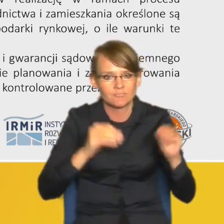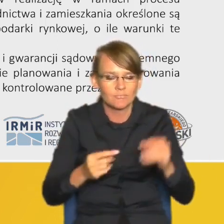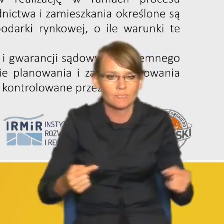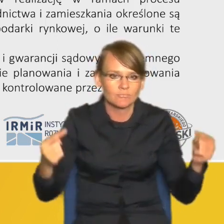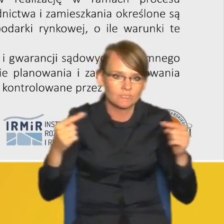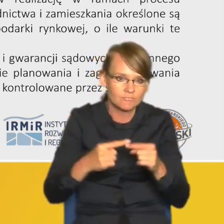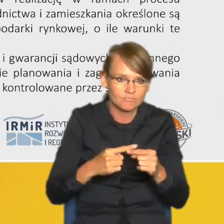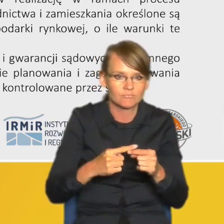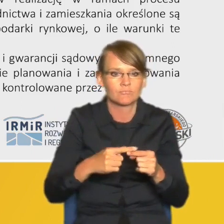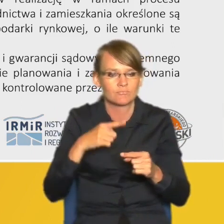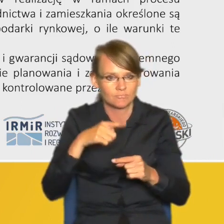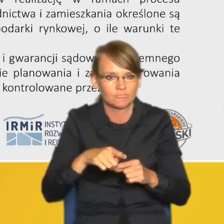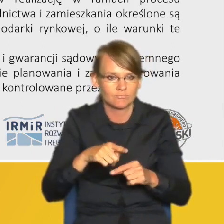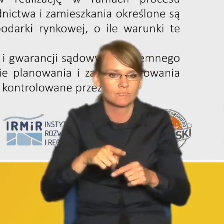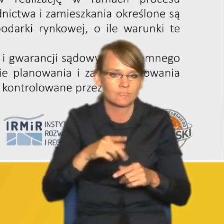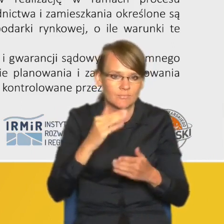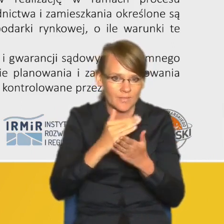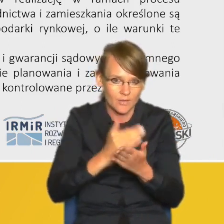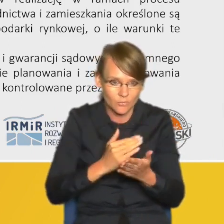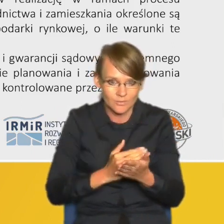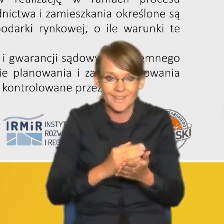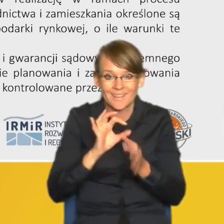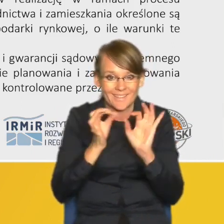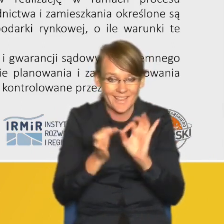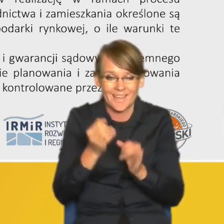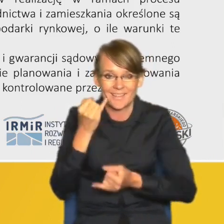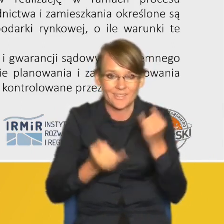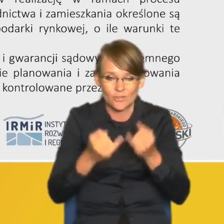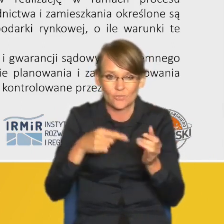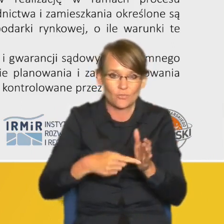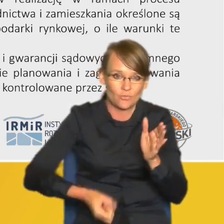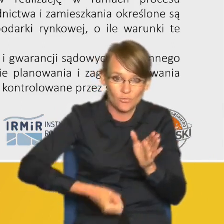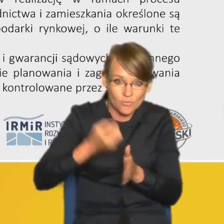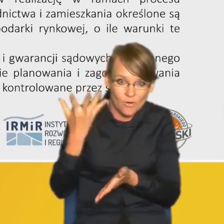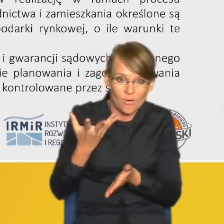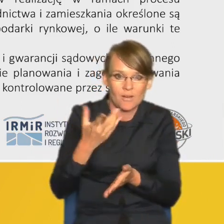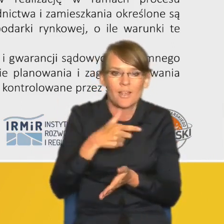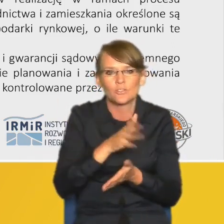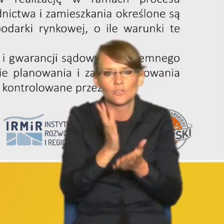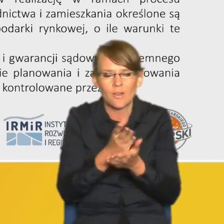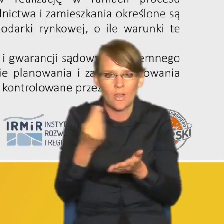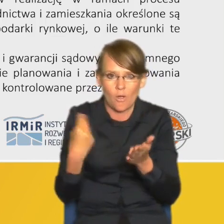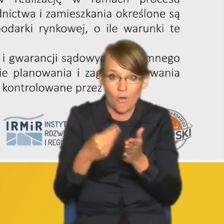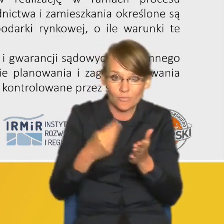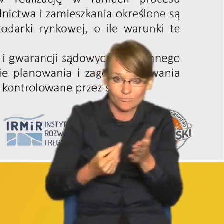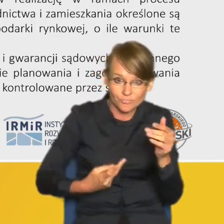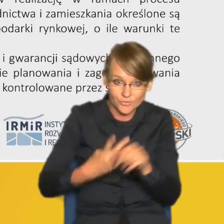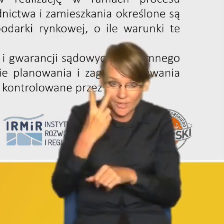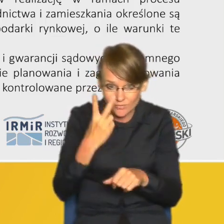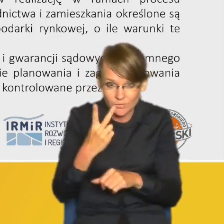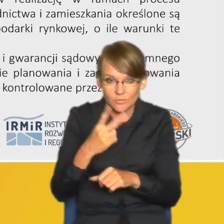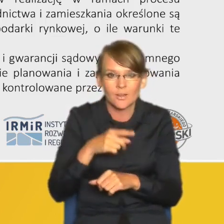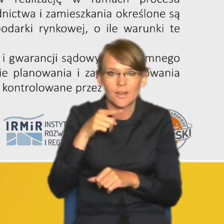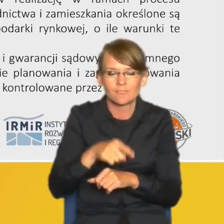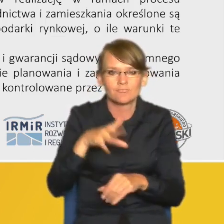infrastrukturę nawet jeżeli to byłoby stosunkowo drogie przewyższało średnie koszty spełniało wszelkiego